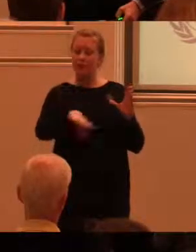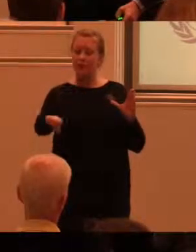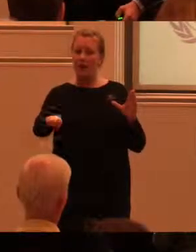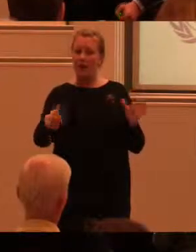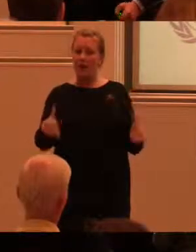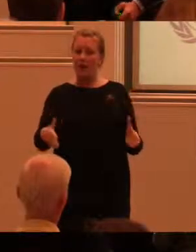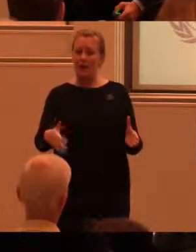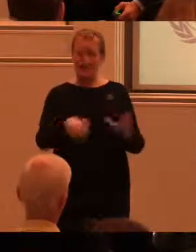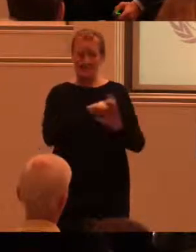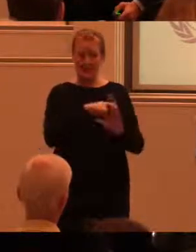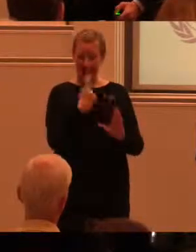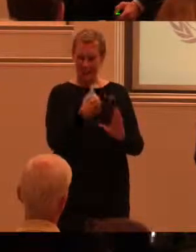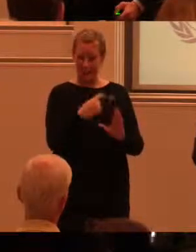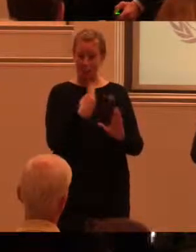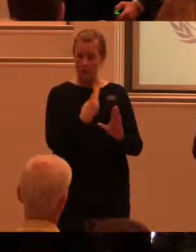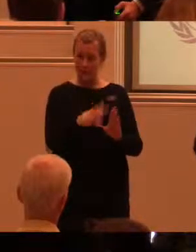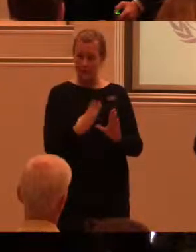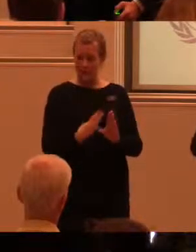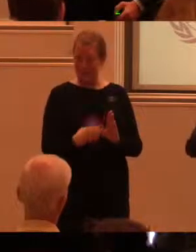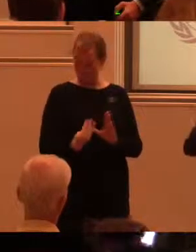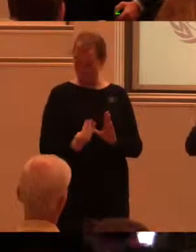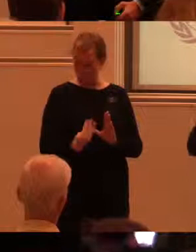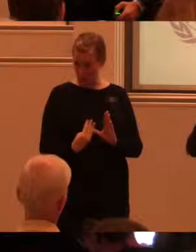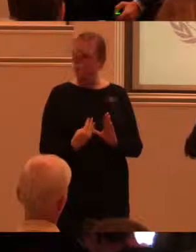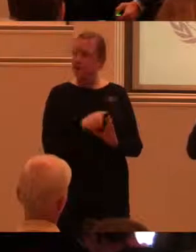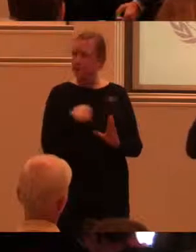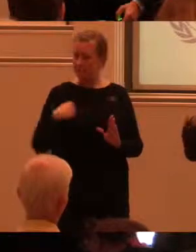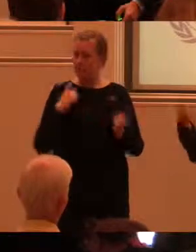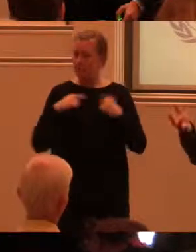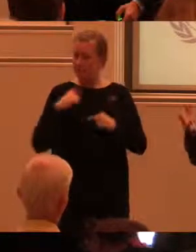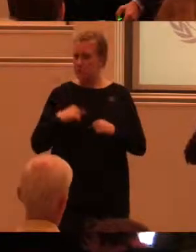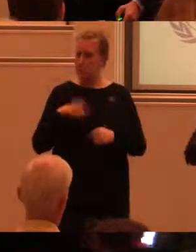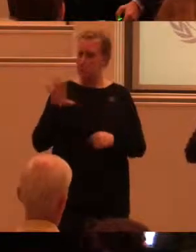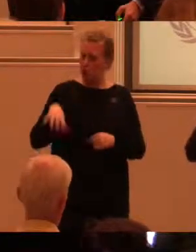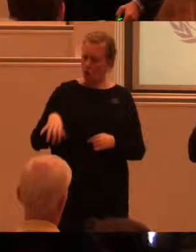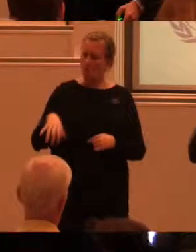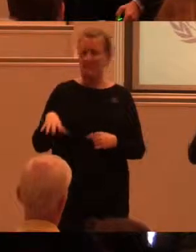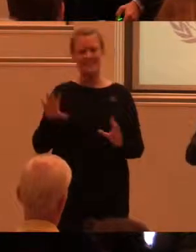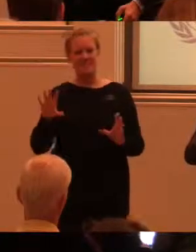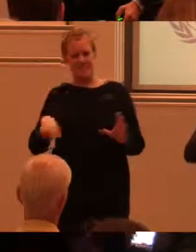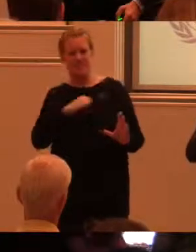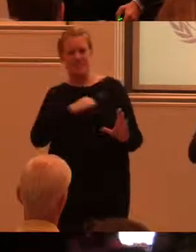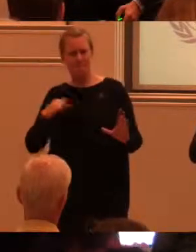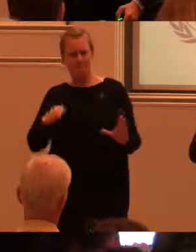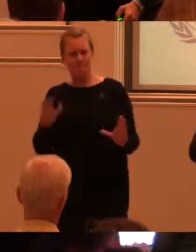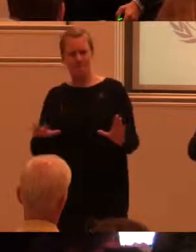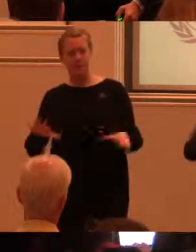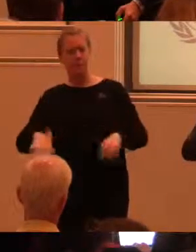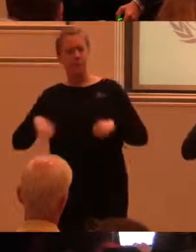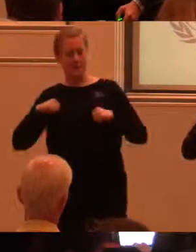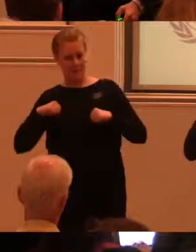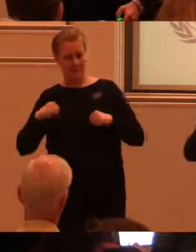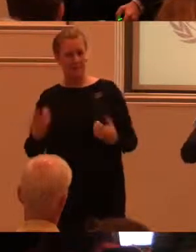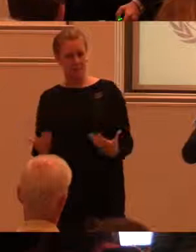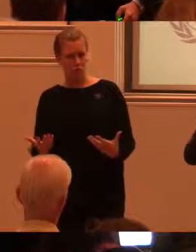1, 2, 3 och 4 så pratar vi om staternas eller statsmakternas åtaganden. Vad